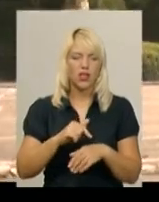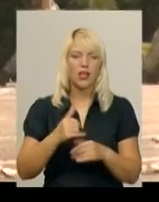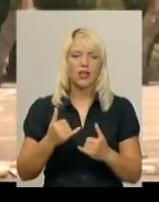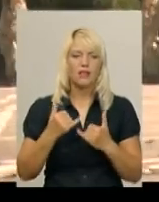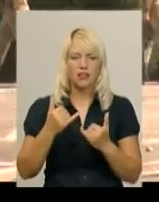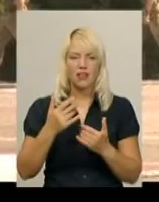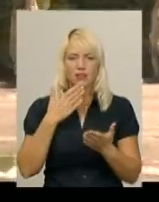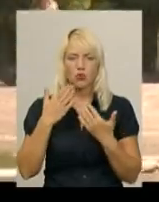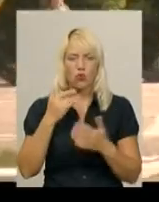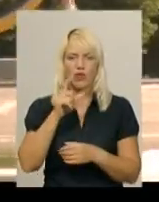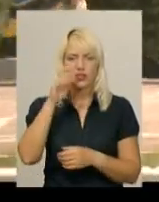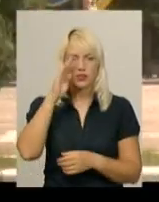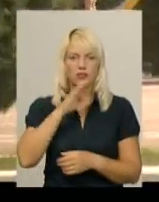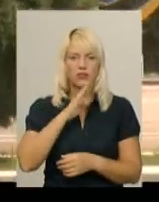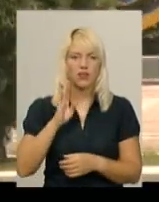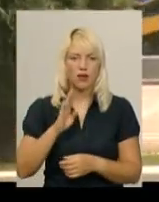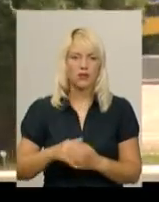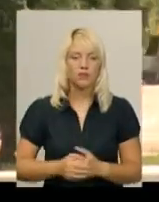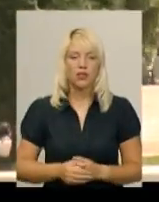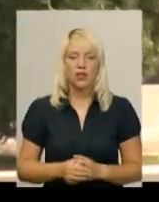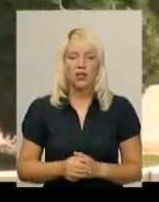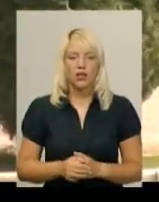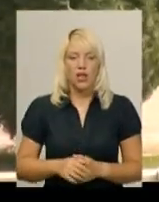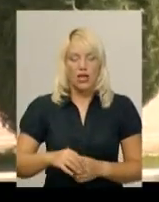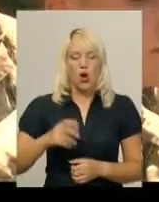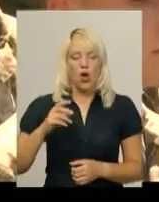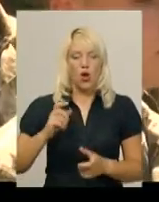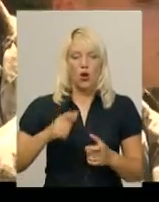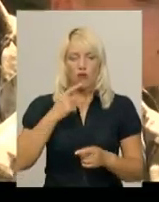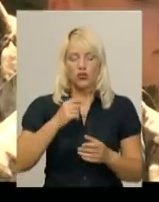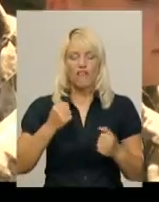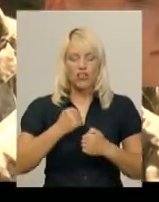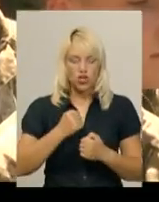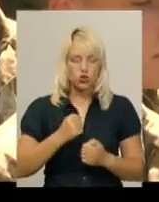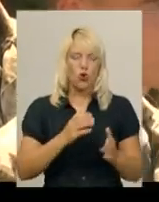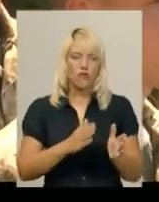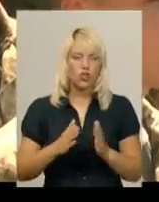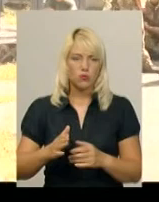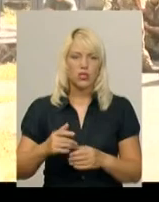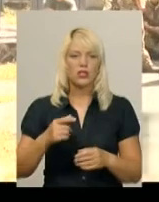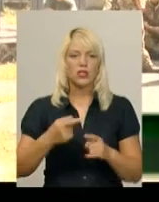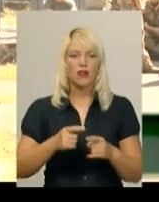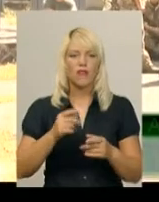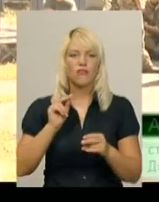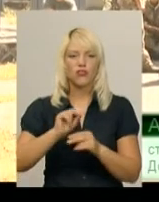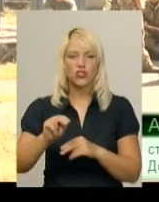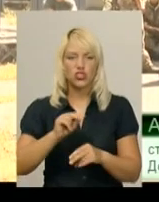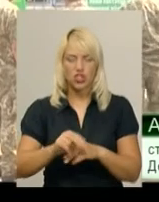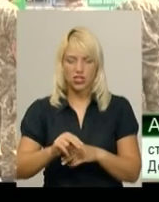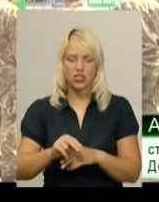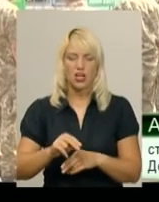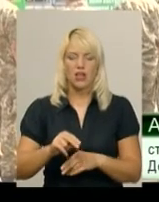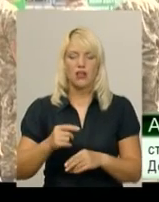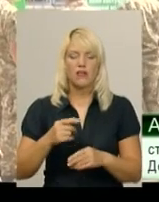Старшина навчальної групи курсант четвертого курса Андрій Ситкін каже, військовий розпорядок вчить цінувати свій час. Все можна встигнути за годину.